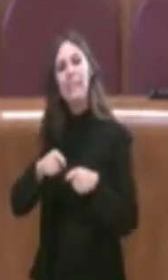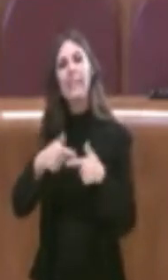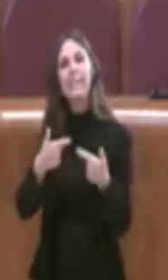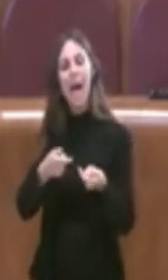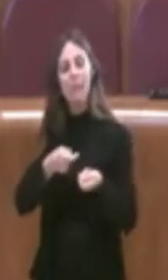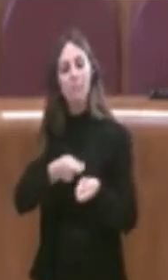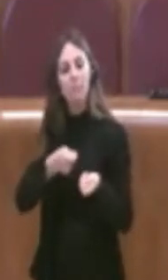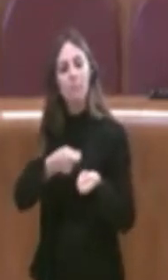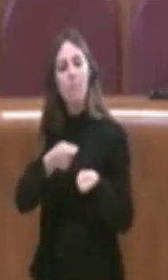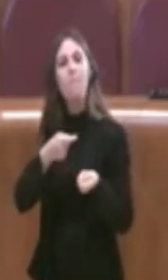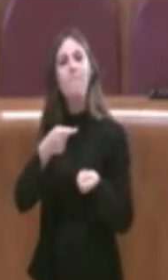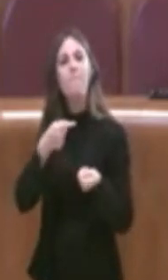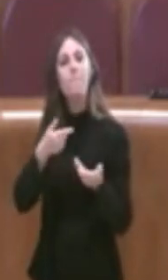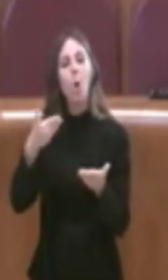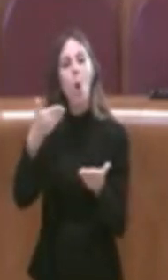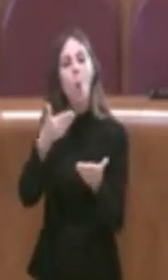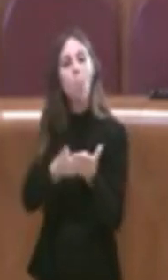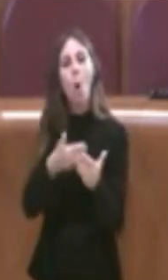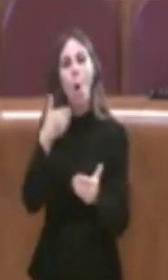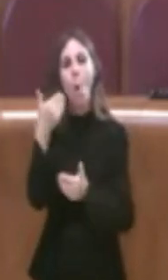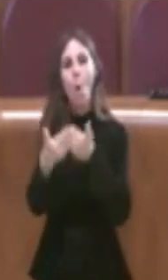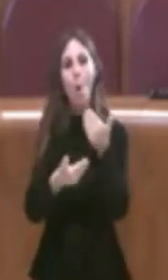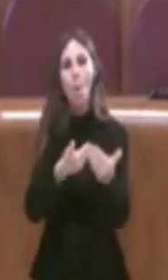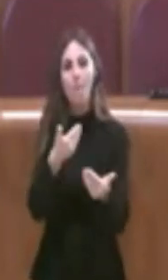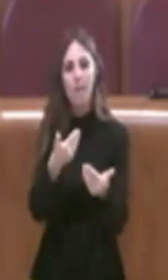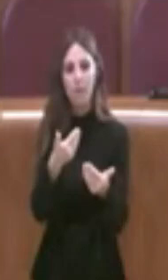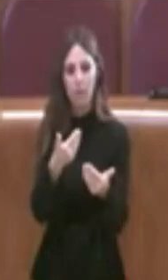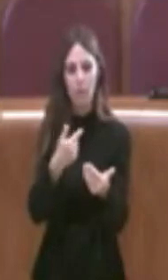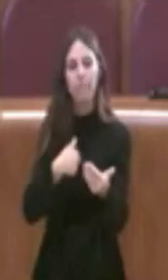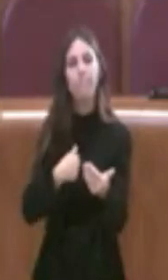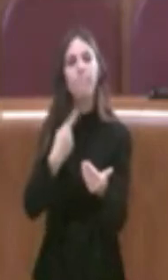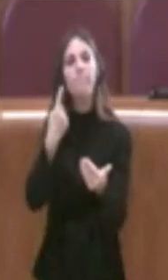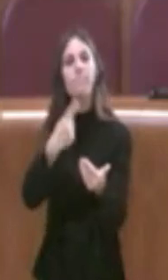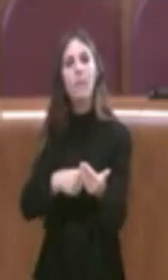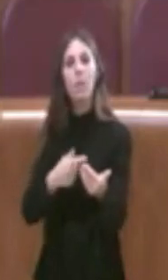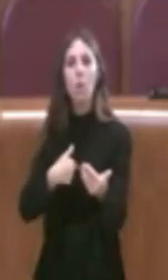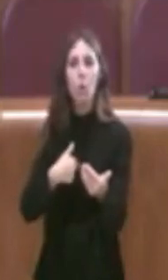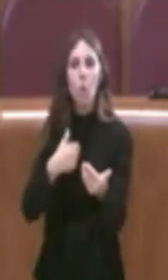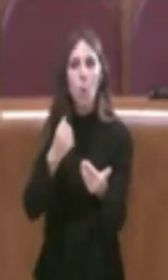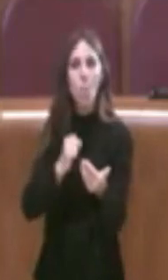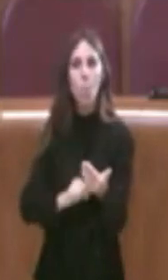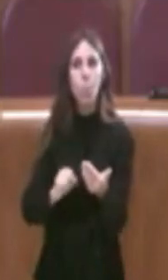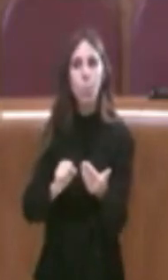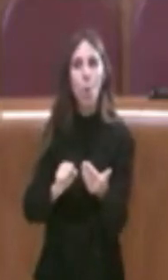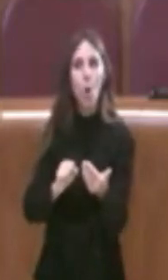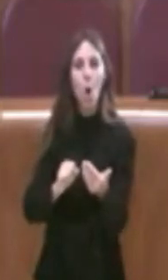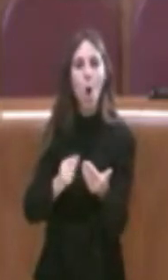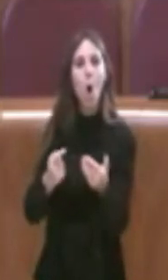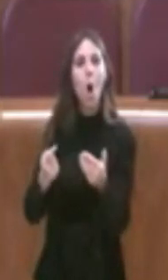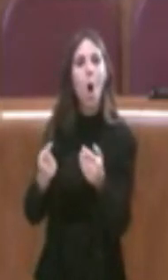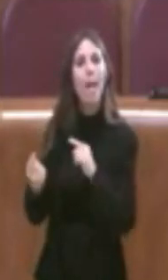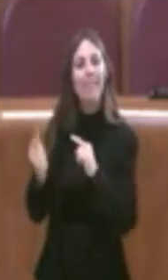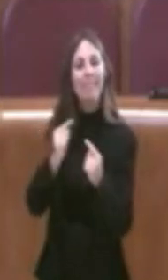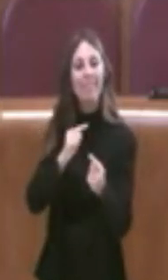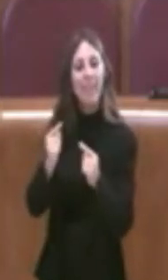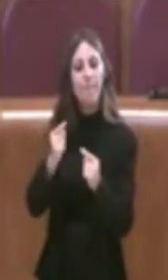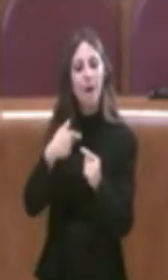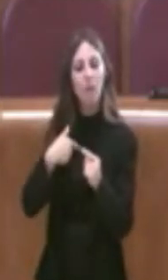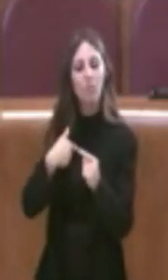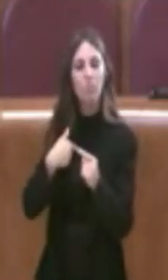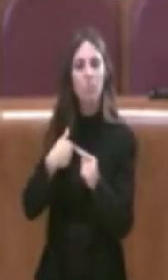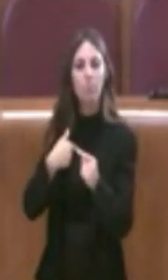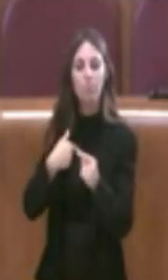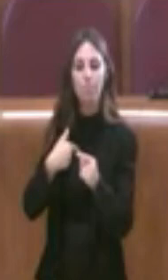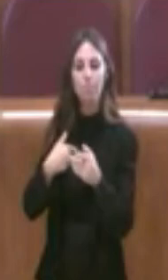proposta. Solo due parole per dire che non posso fare lo stesso per chi ha condotto il dibattito indirizzandolo verso posizioni